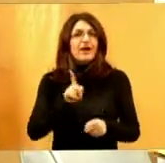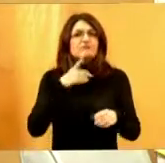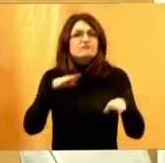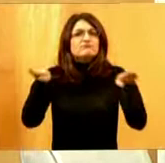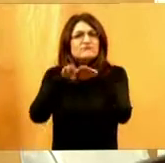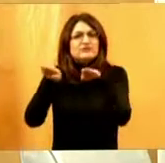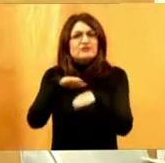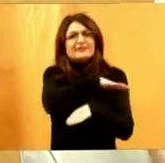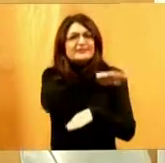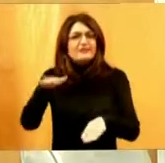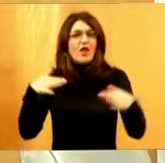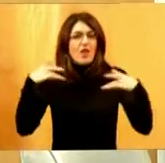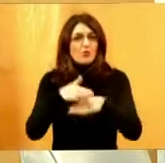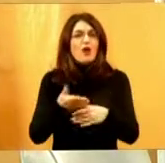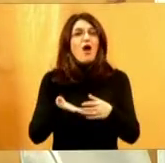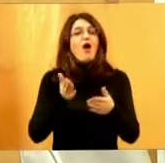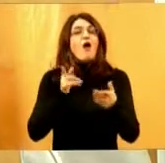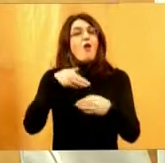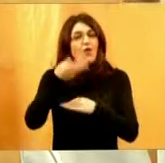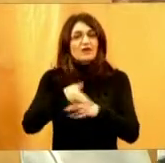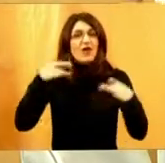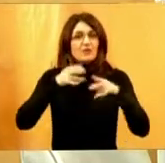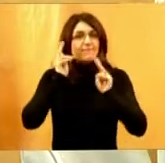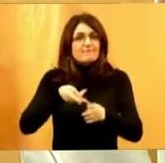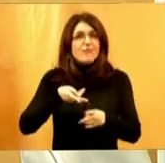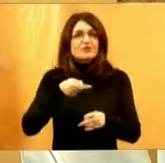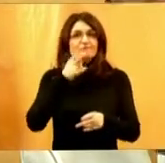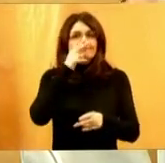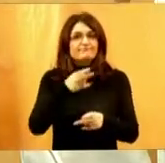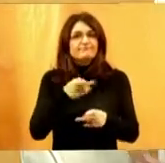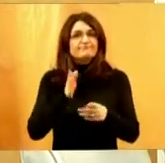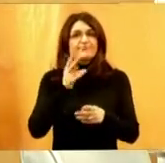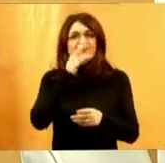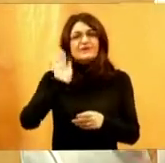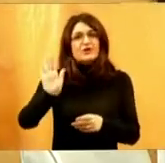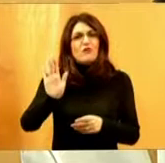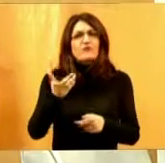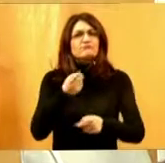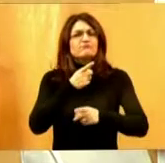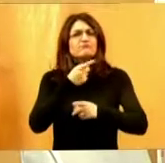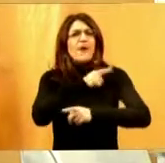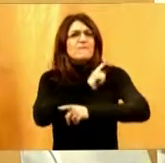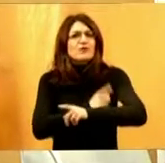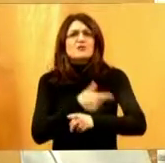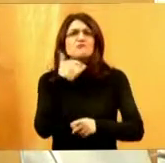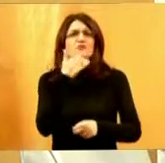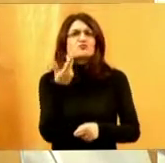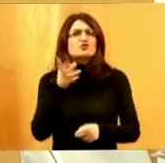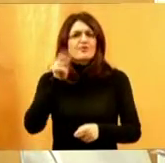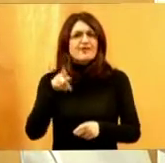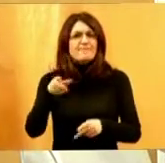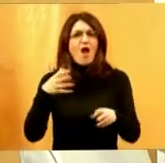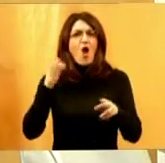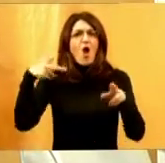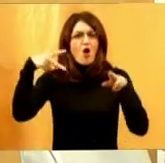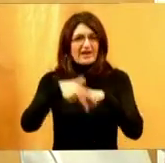ravnopravni, mi bi isto više mogli računati na osobe i na njihov potencijal unatoč o ograničenjima. Pa